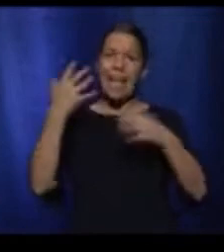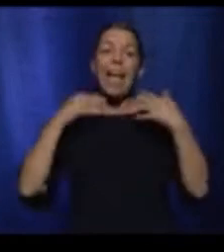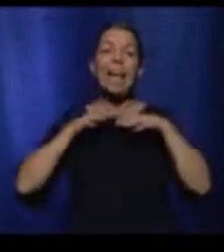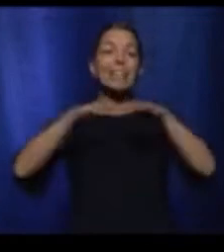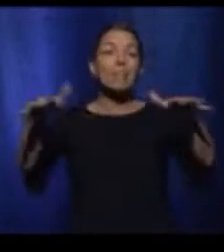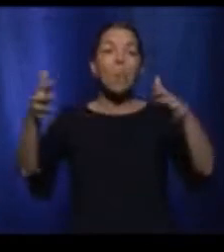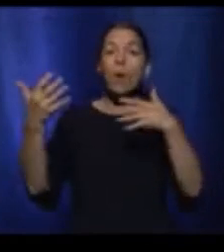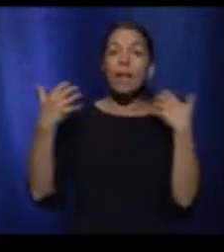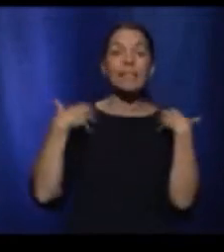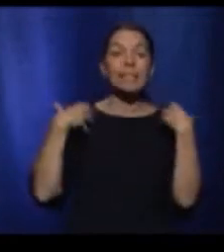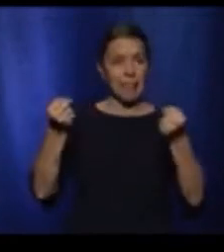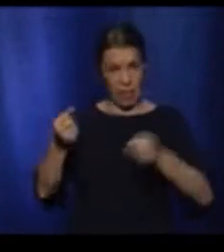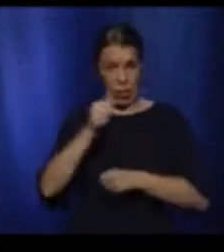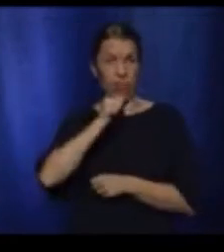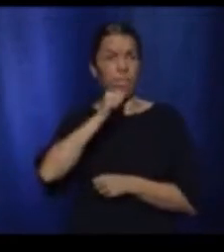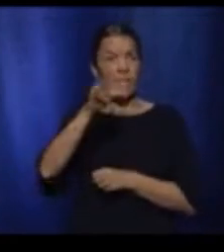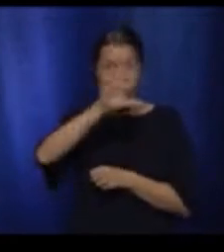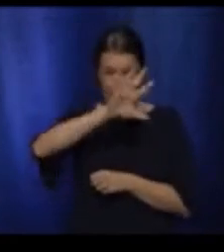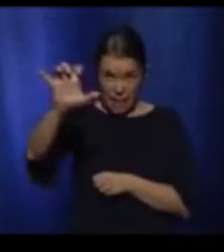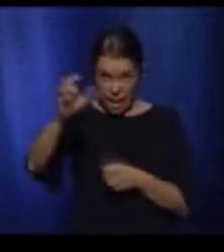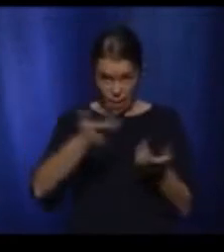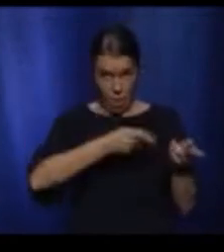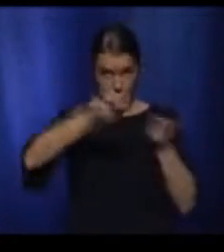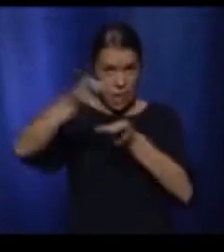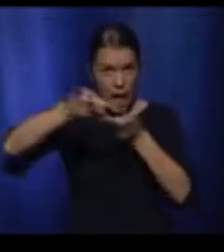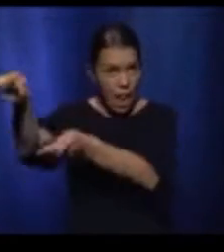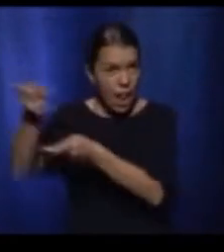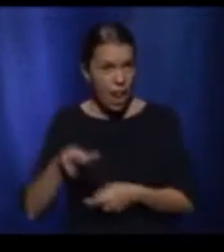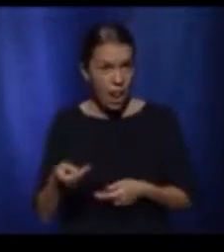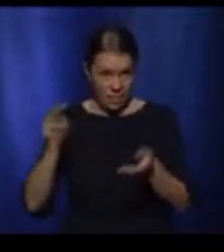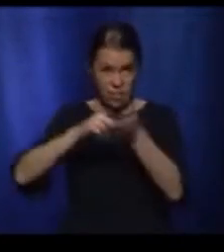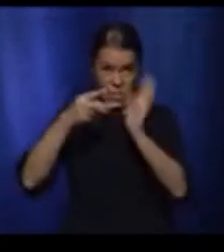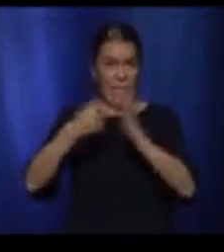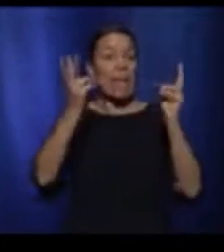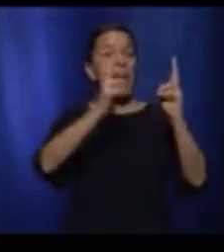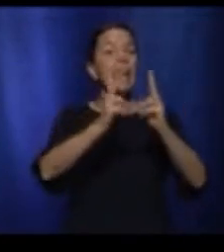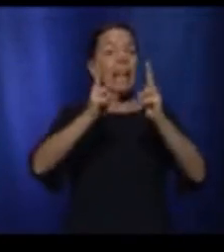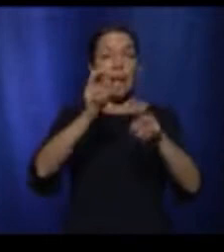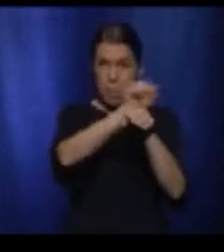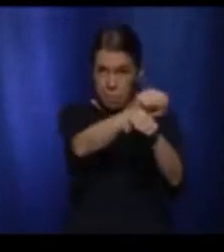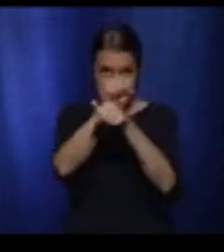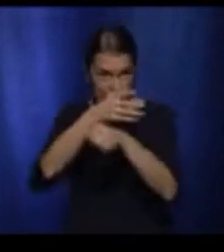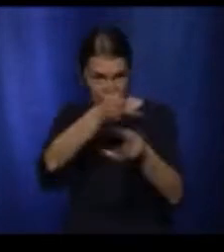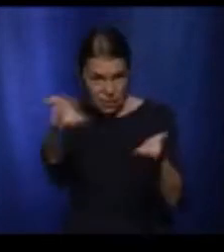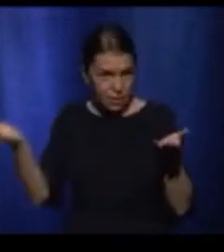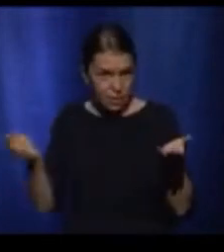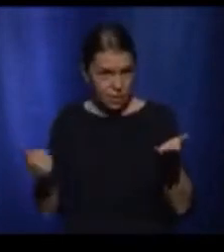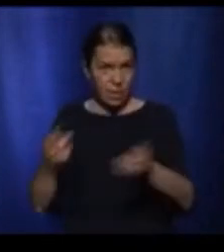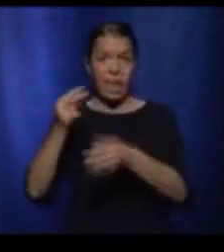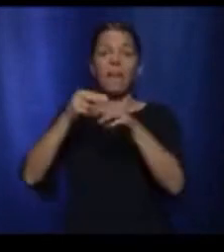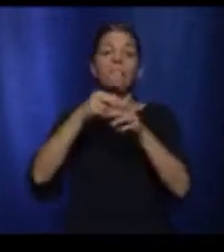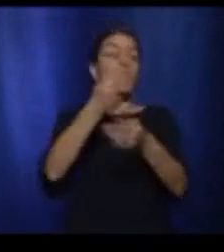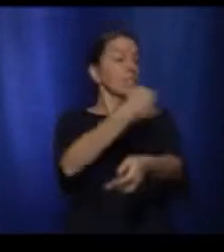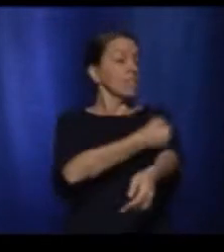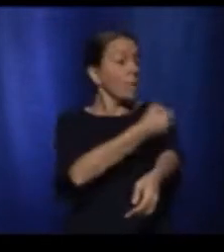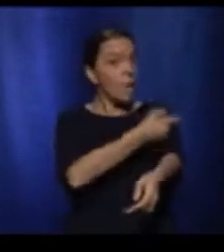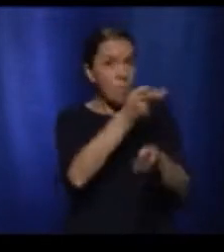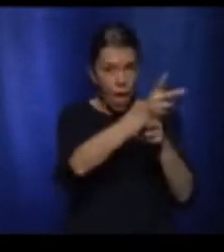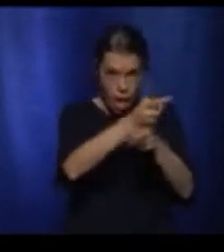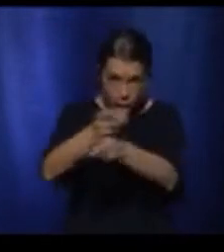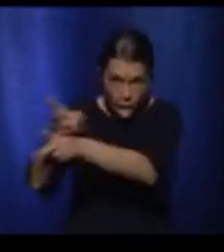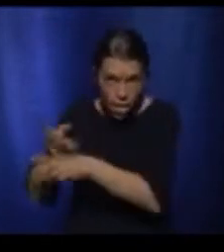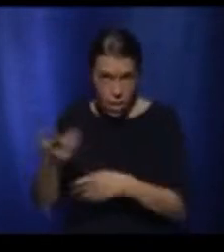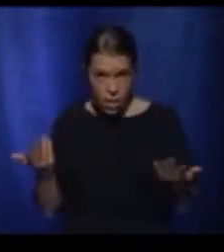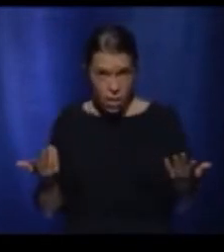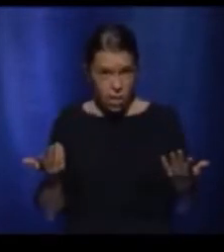hospitalisées, ça, ça fait 500 lits. les infirmières s'occupent de ces 500 personnes-là au lieu de faire des chirurgies.